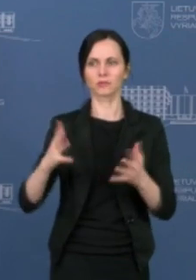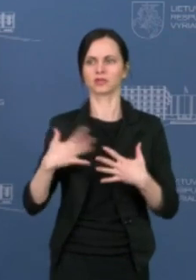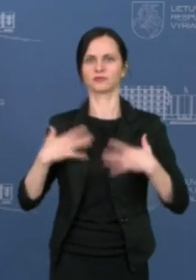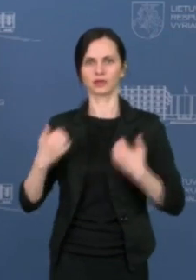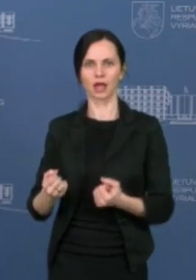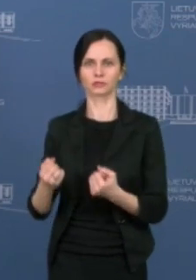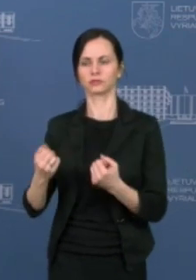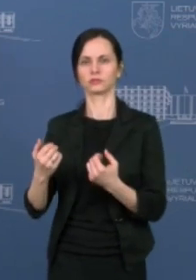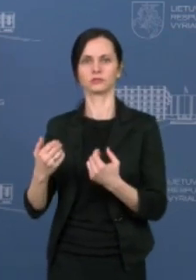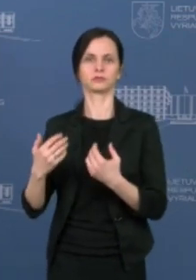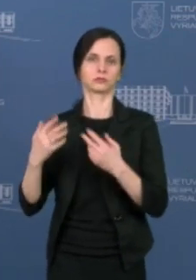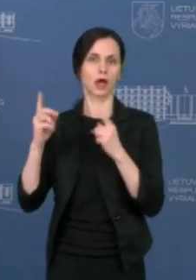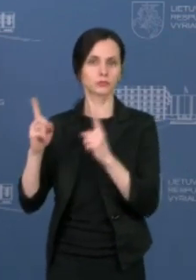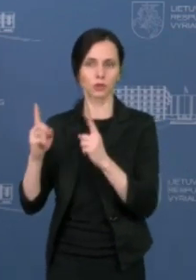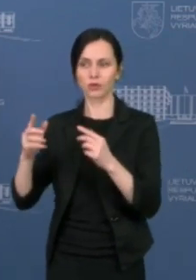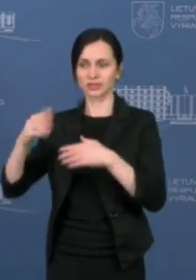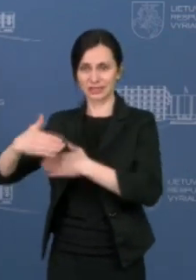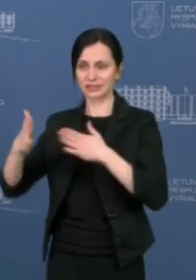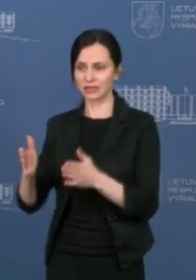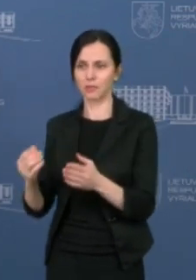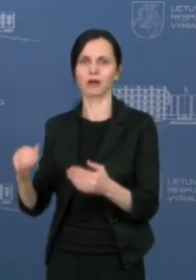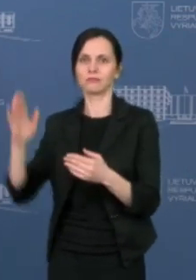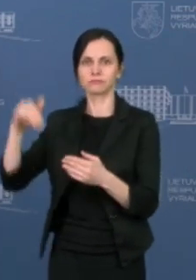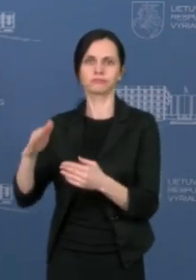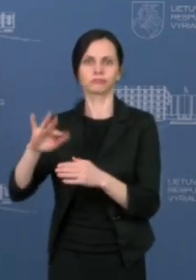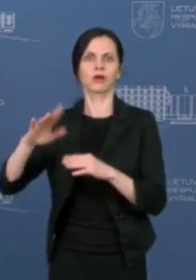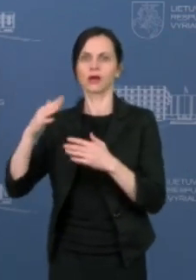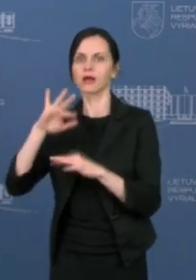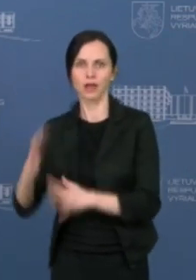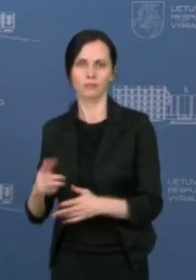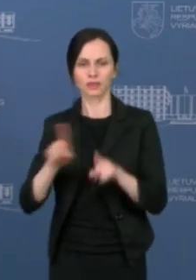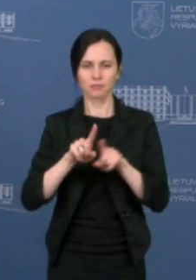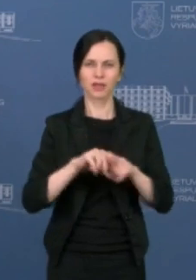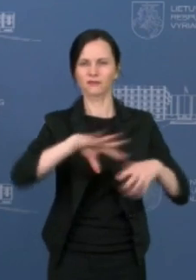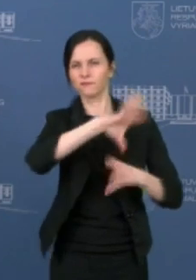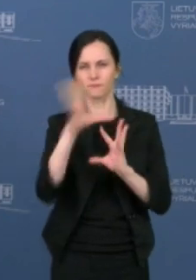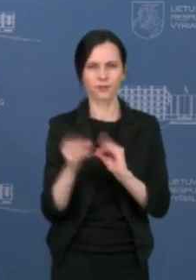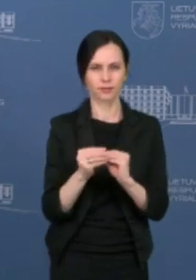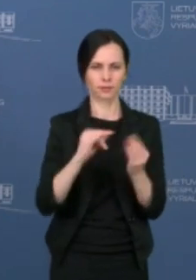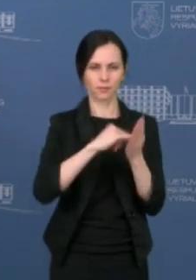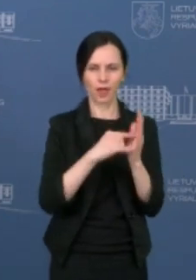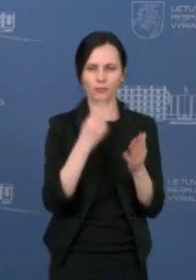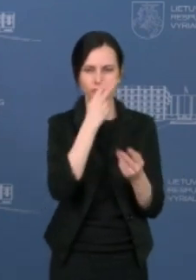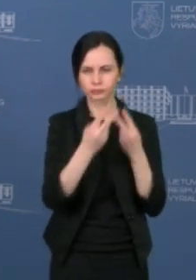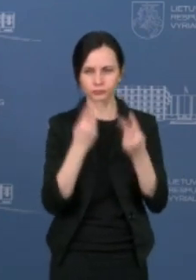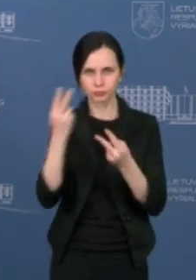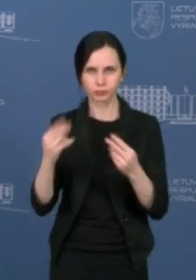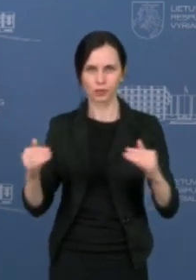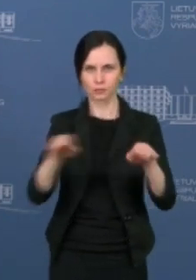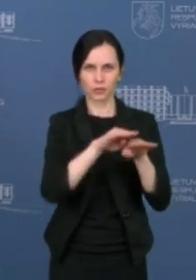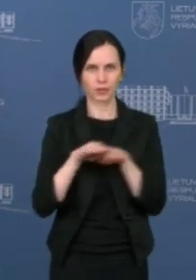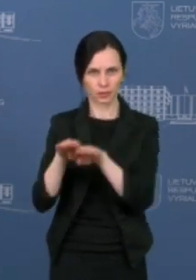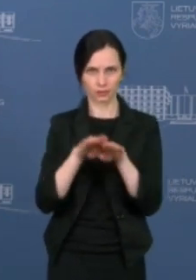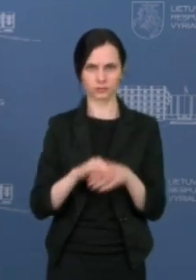apsaugos sistema ir visi kiti aspektai. Taip pat kiekviena pokyti lydės